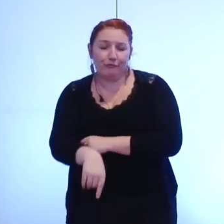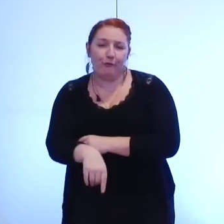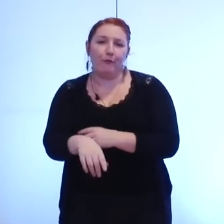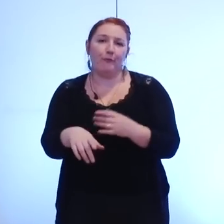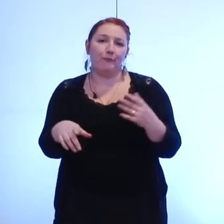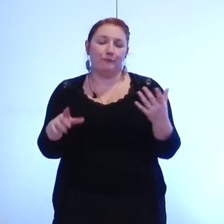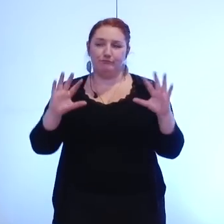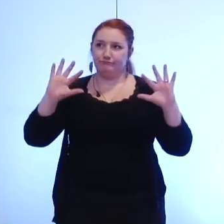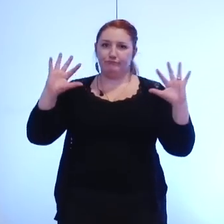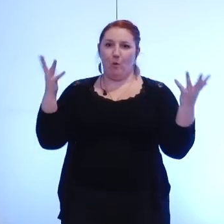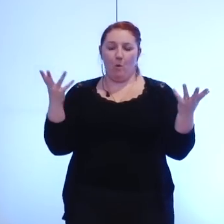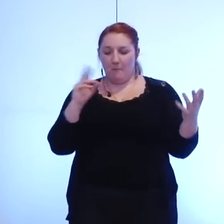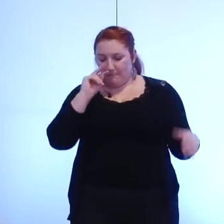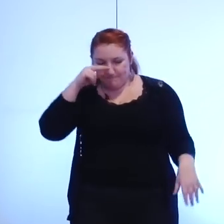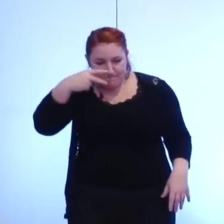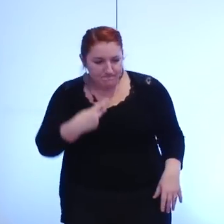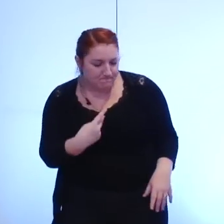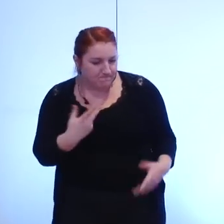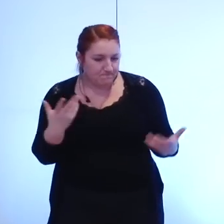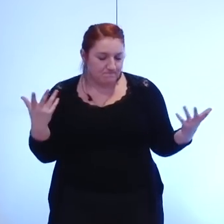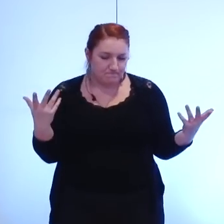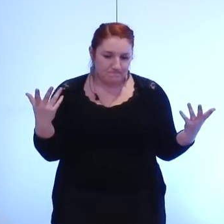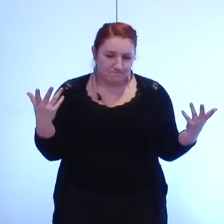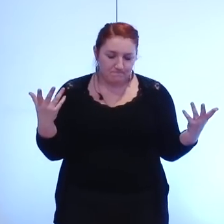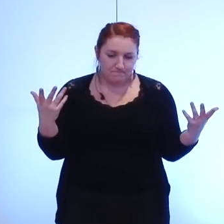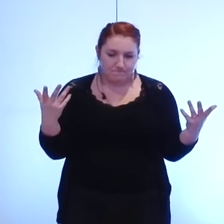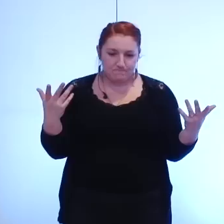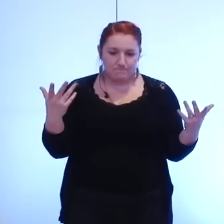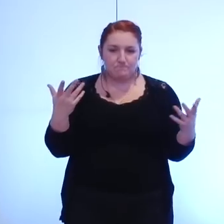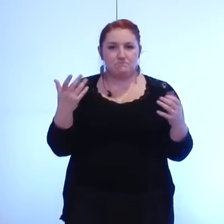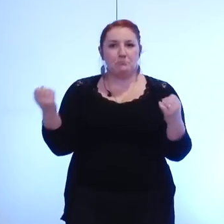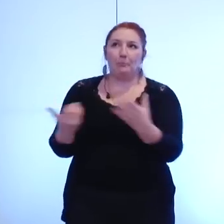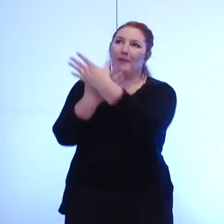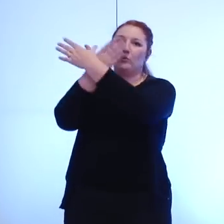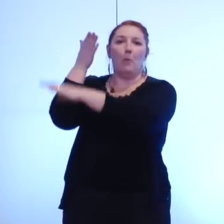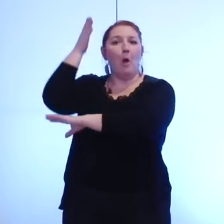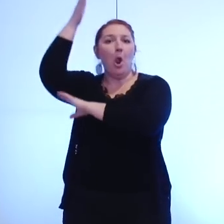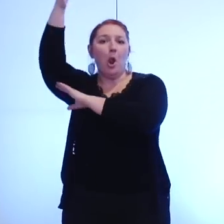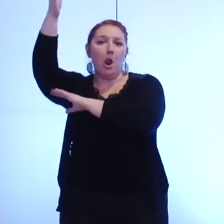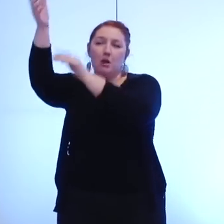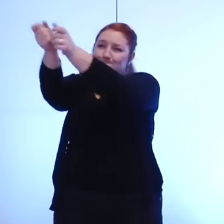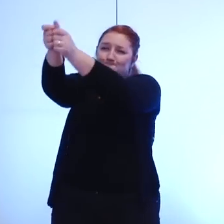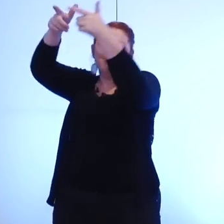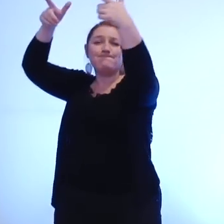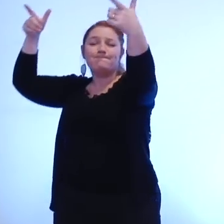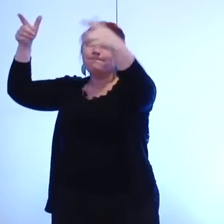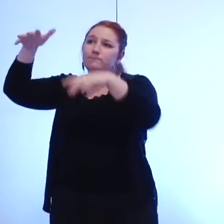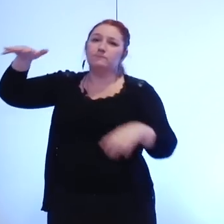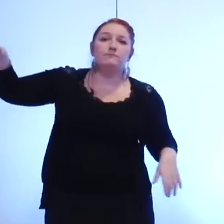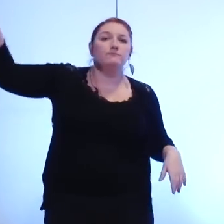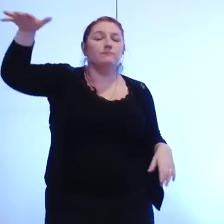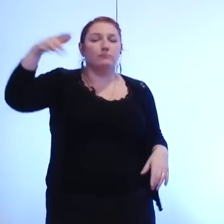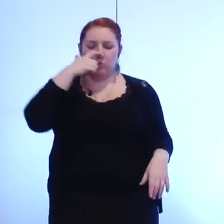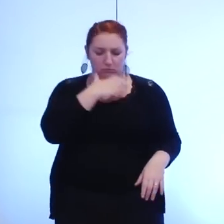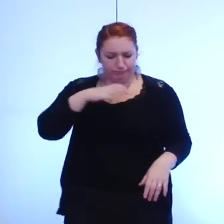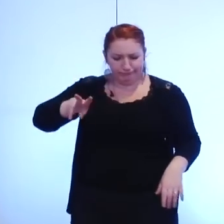en se posant la question qu'est-ce que finalement la métropole peut demain apporter à la commune